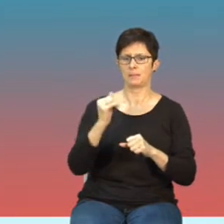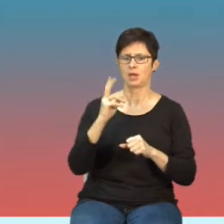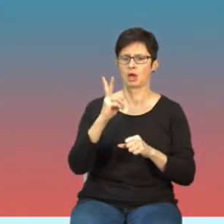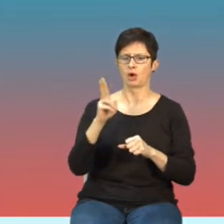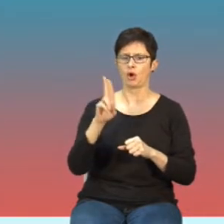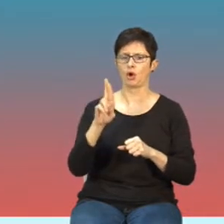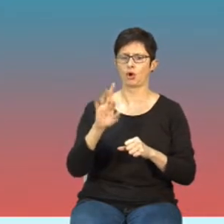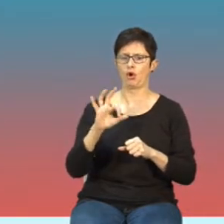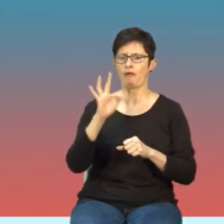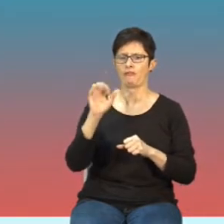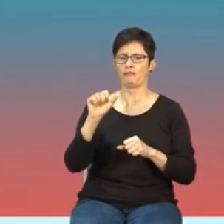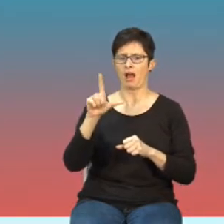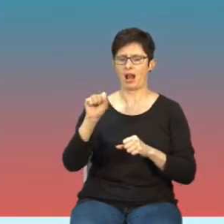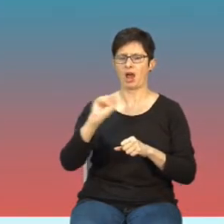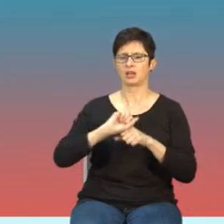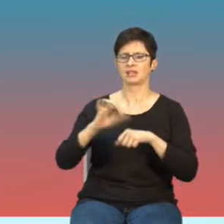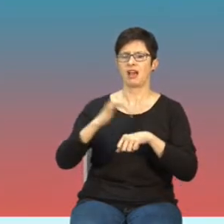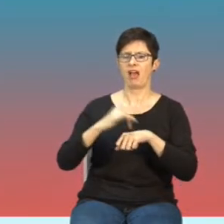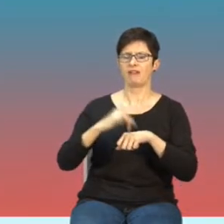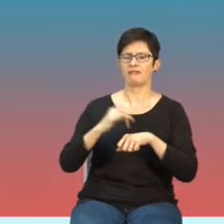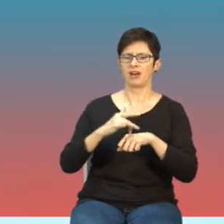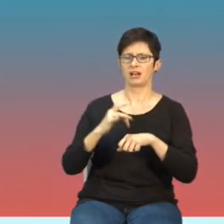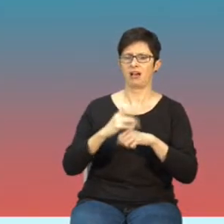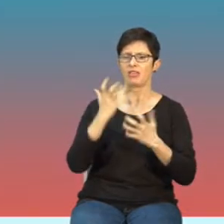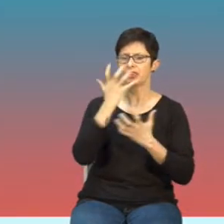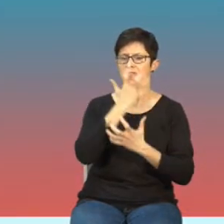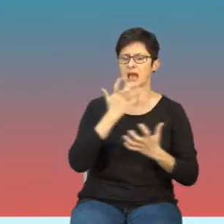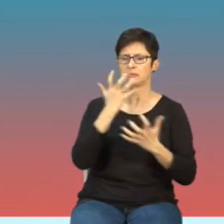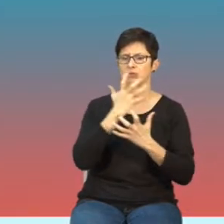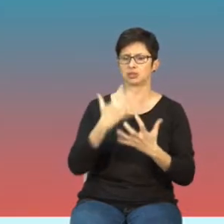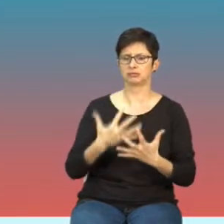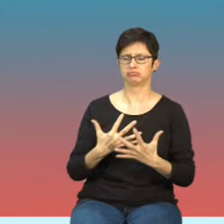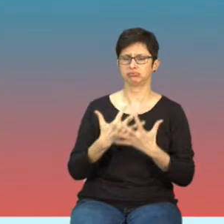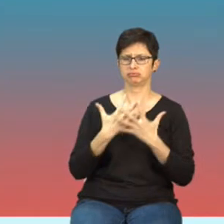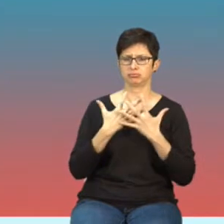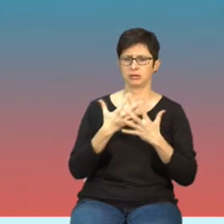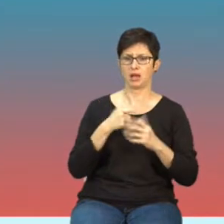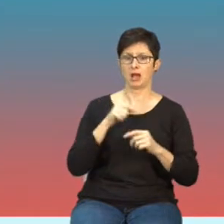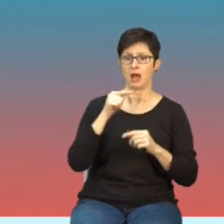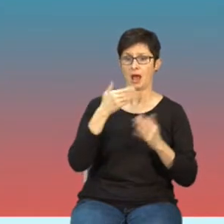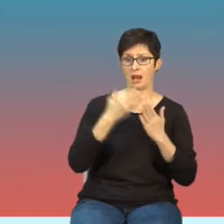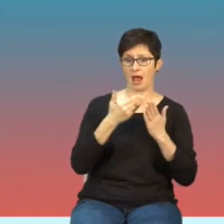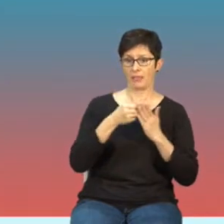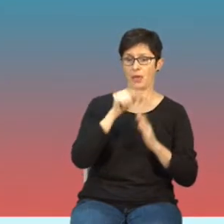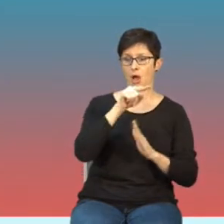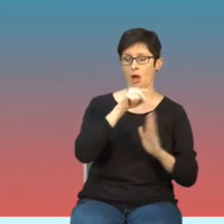efekt termiczny i w tym swoim normatywie